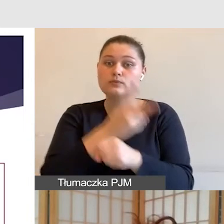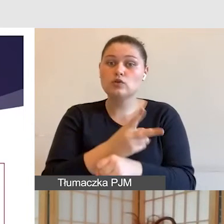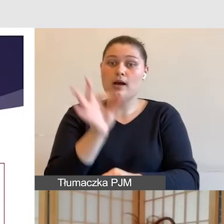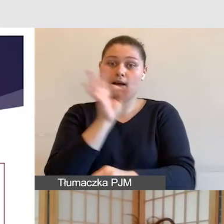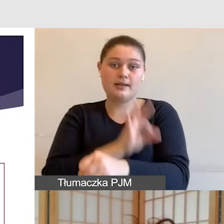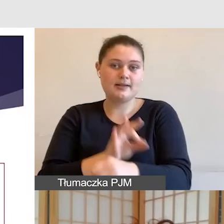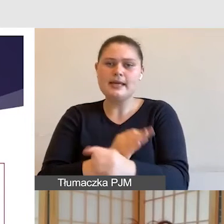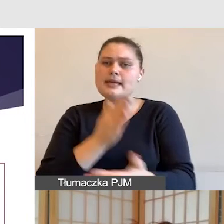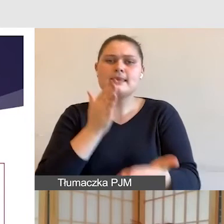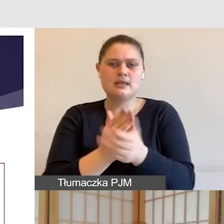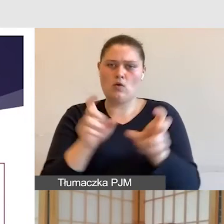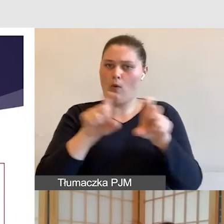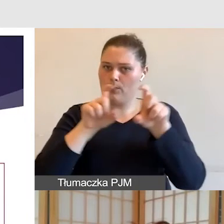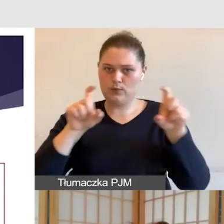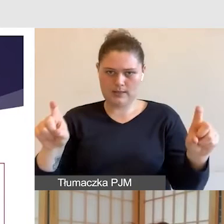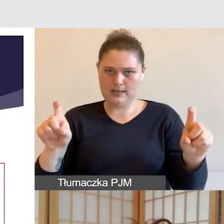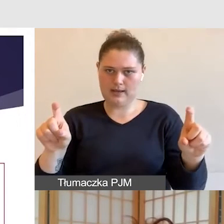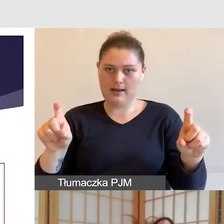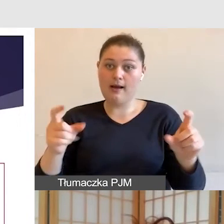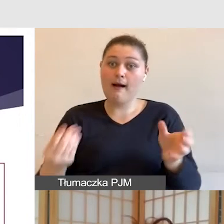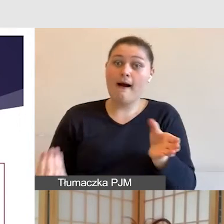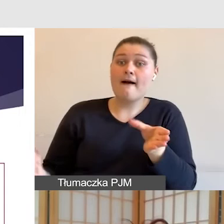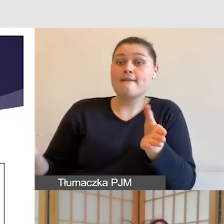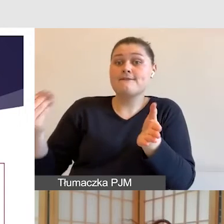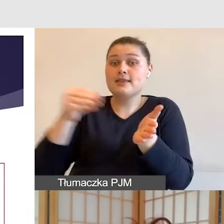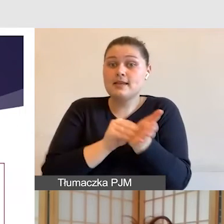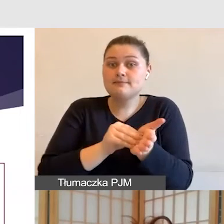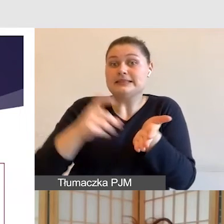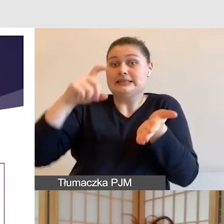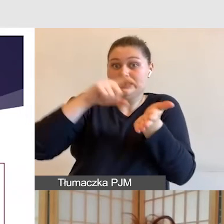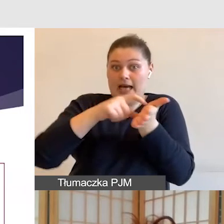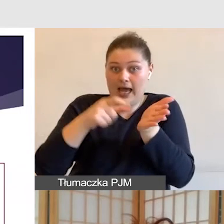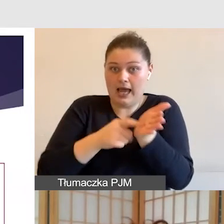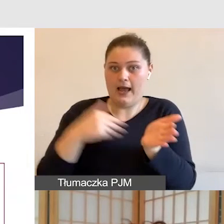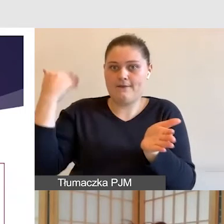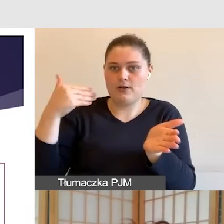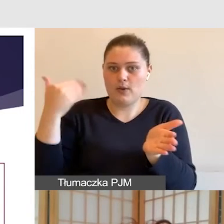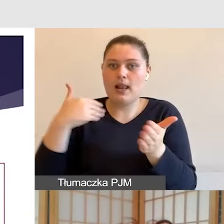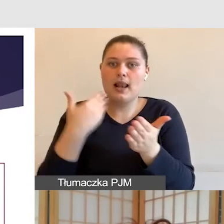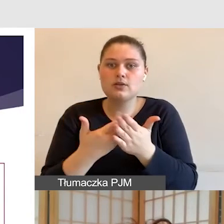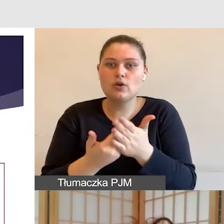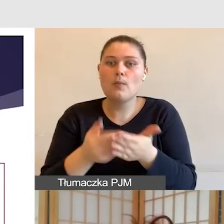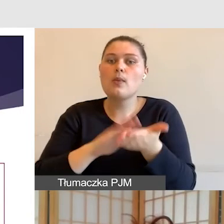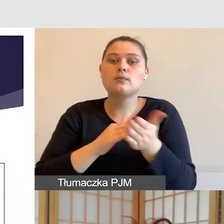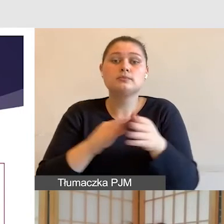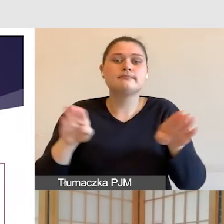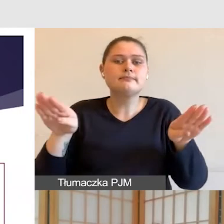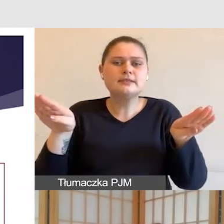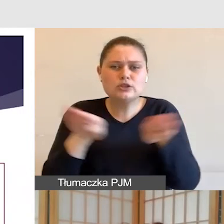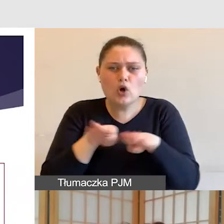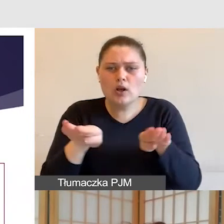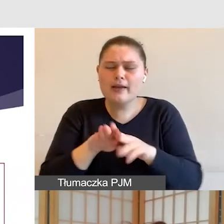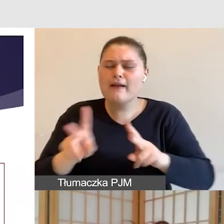tylko samego budynku, ale również samej sali wykładowej, ponieważ ułożenie stolików jest niezmiernie ważne,